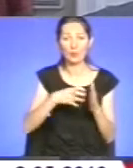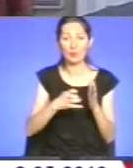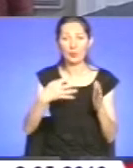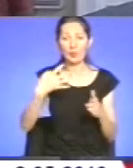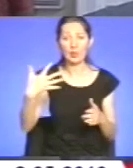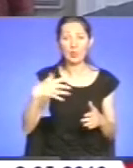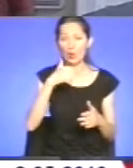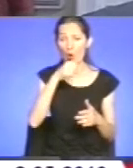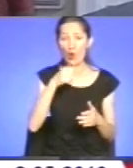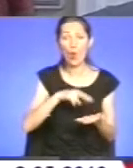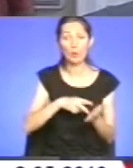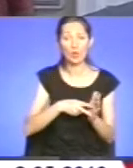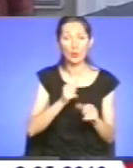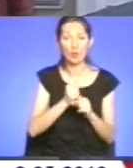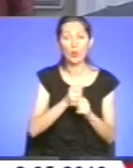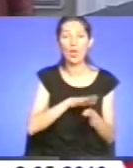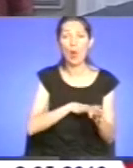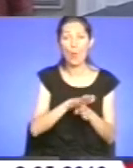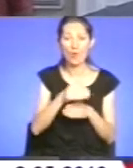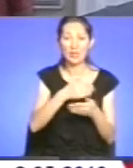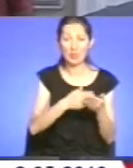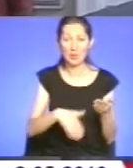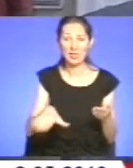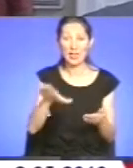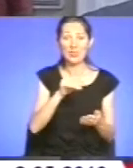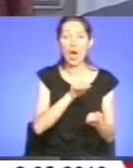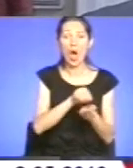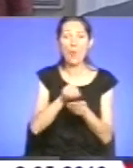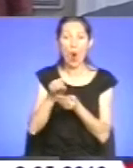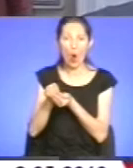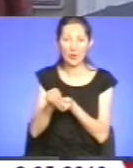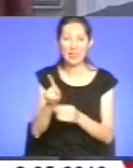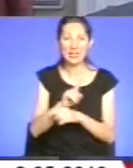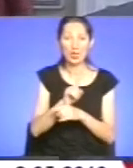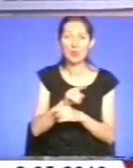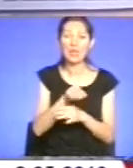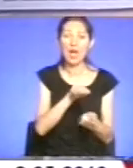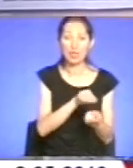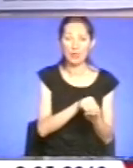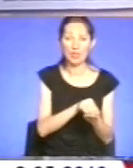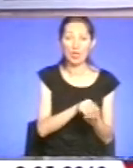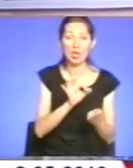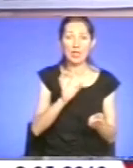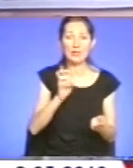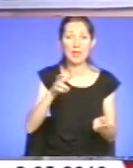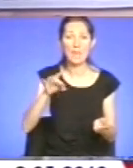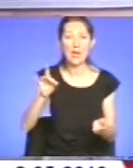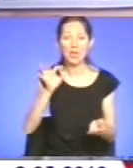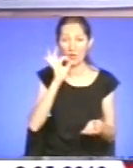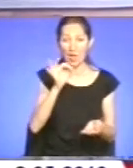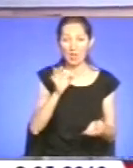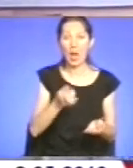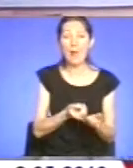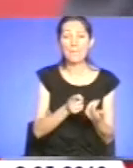зробити повні списки всіх похованих на тернопських кладовищах. Олександр Семенів зазначає, що